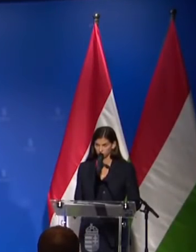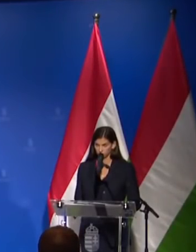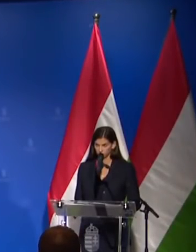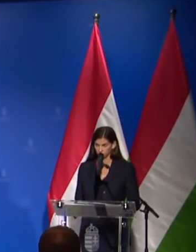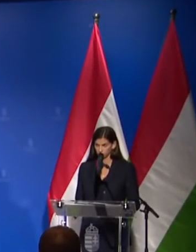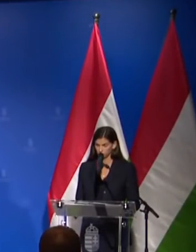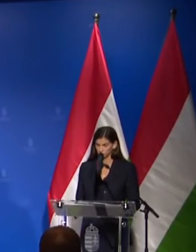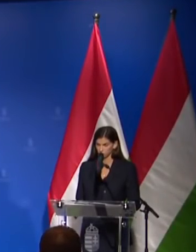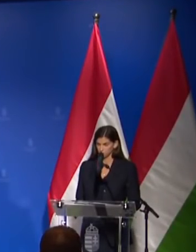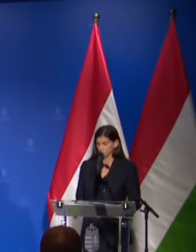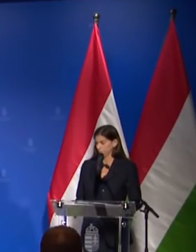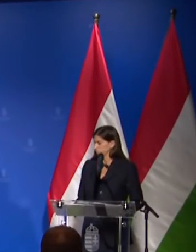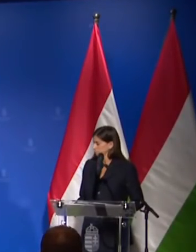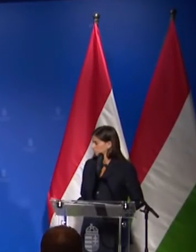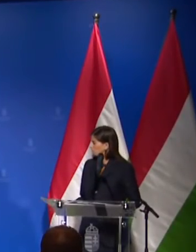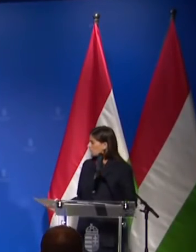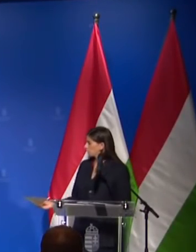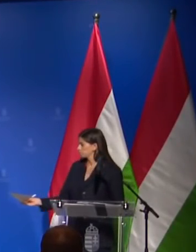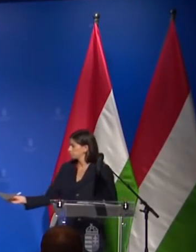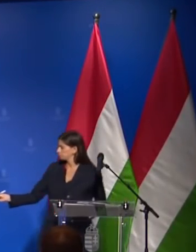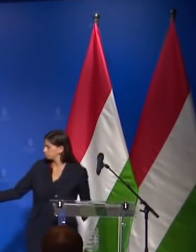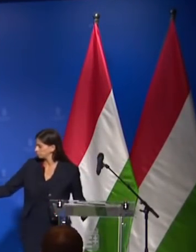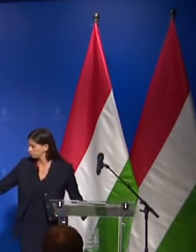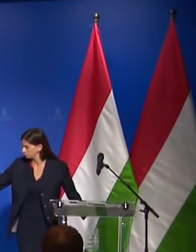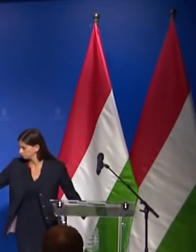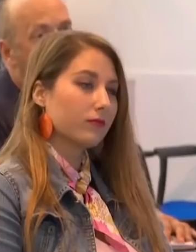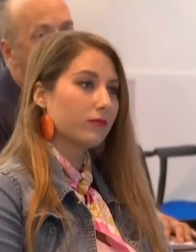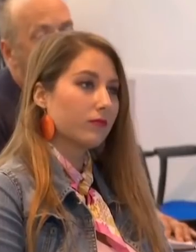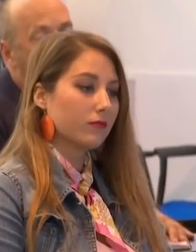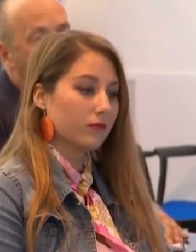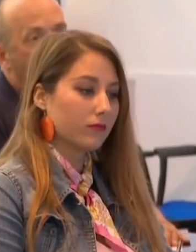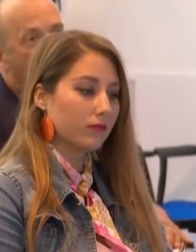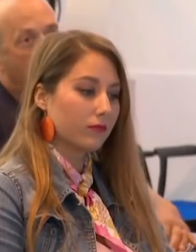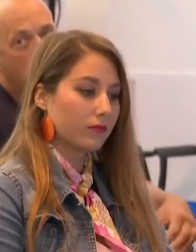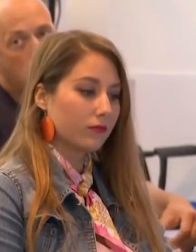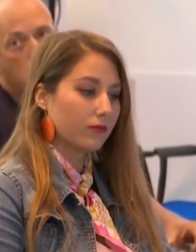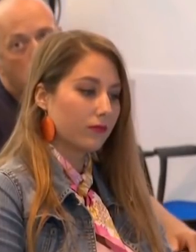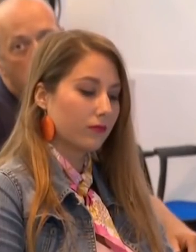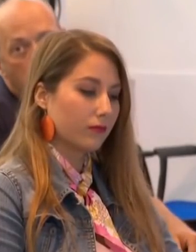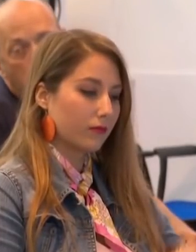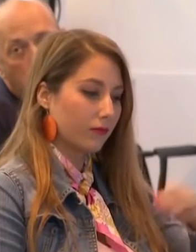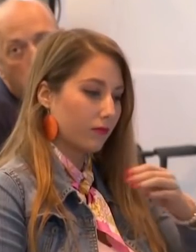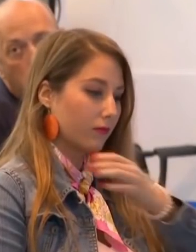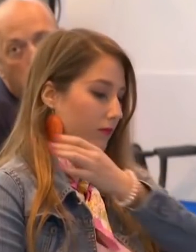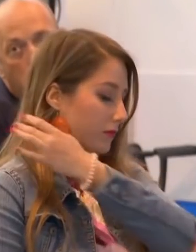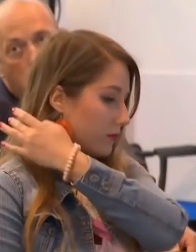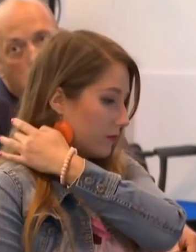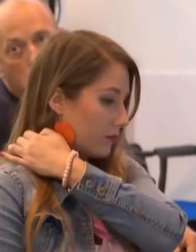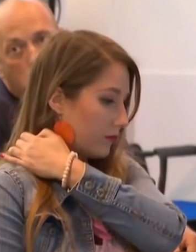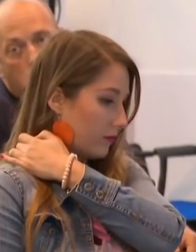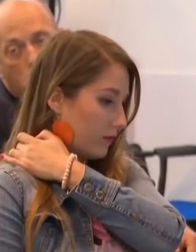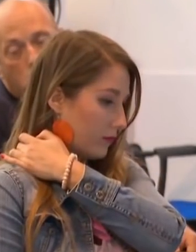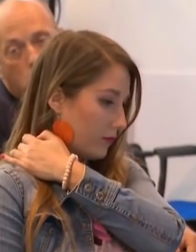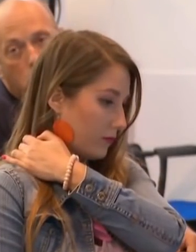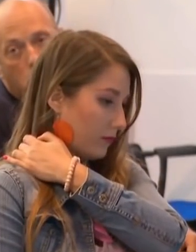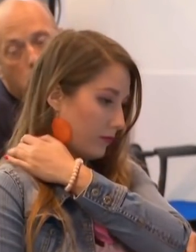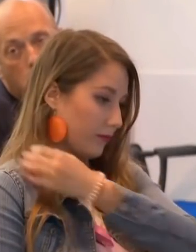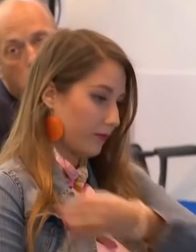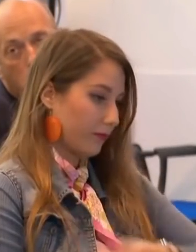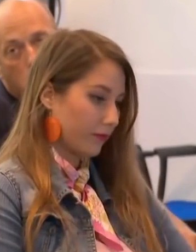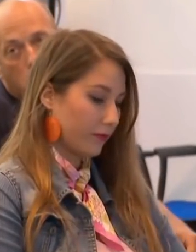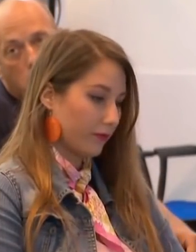Ukrajna tengeri blokkádjának következményében azonnal megindulhat Fekete-Afrikából